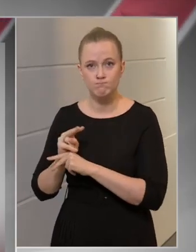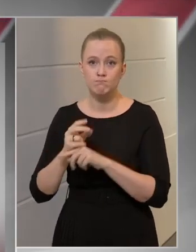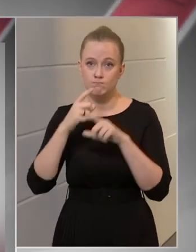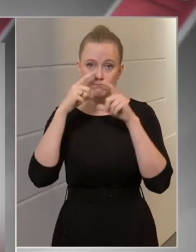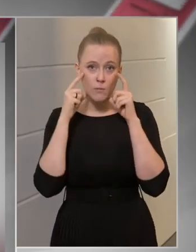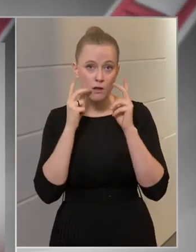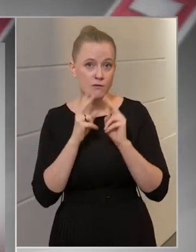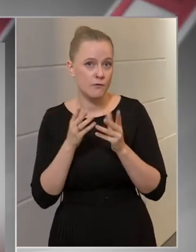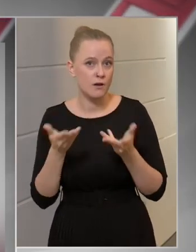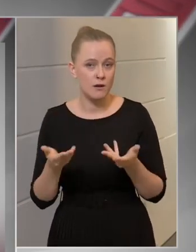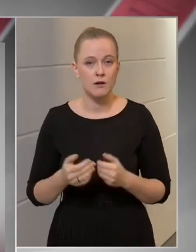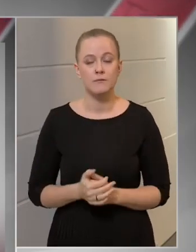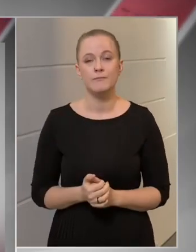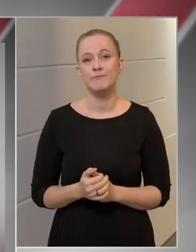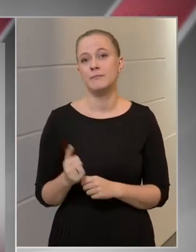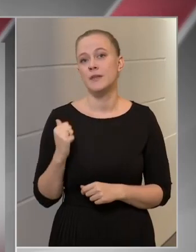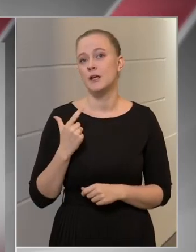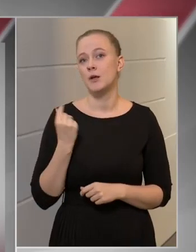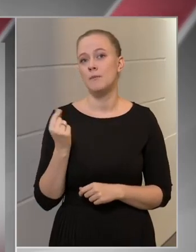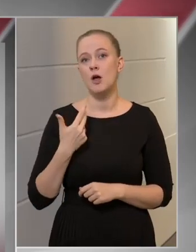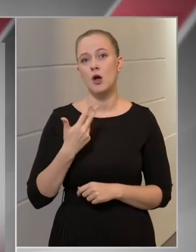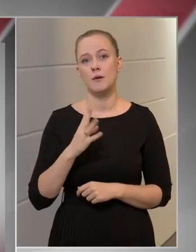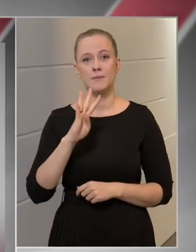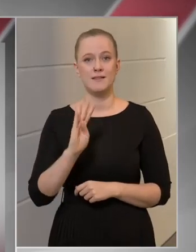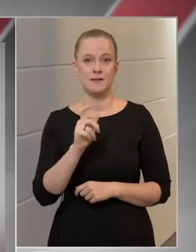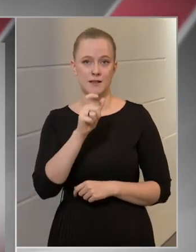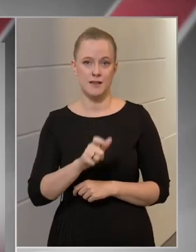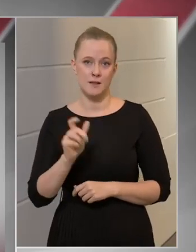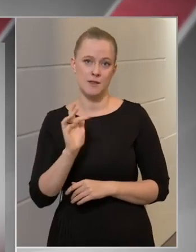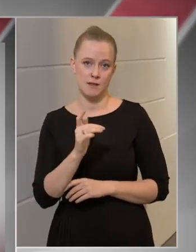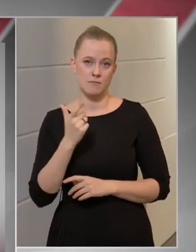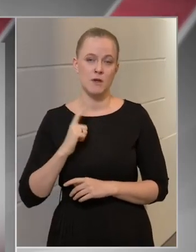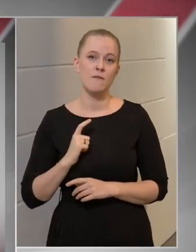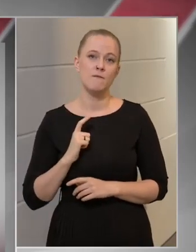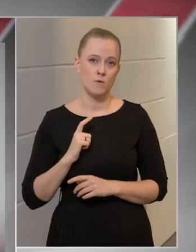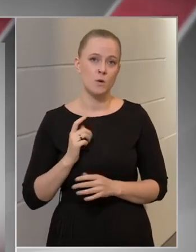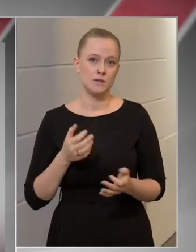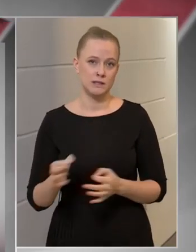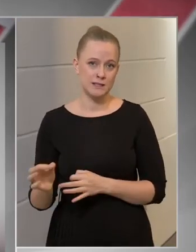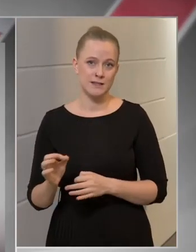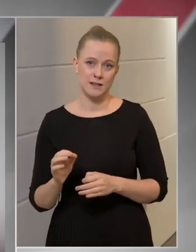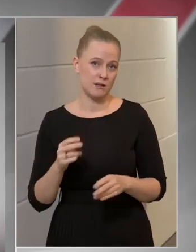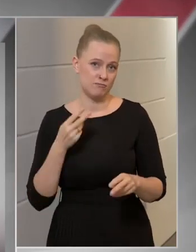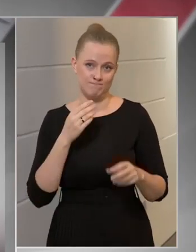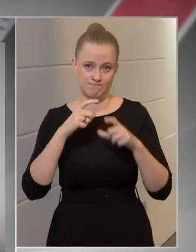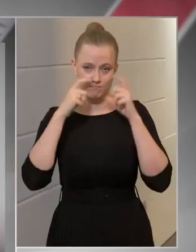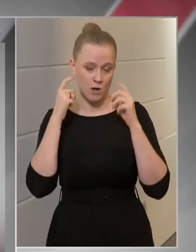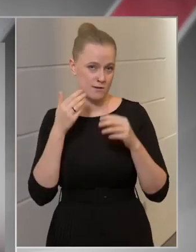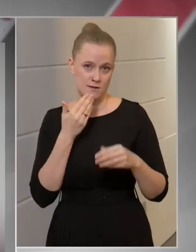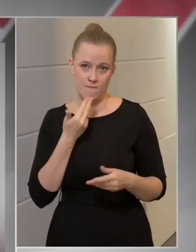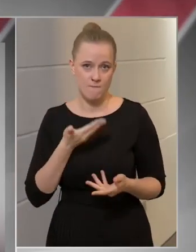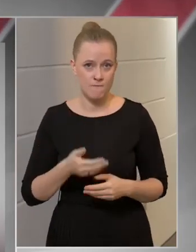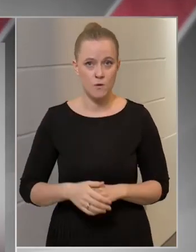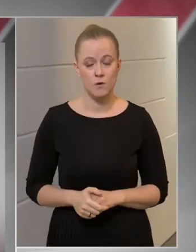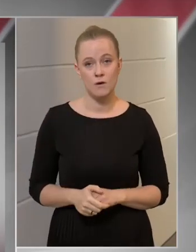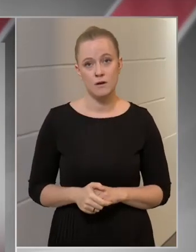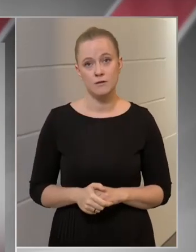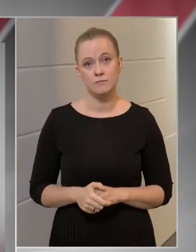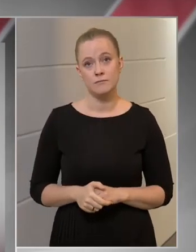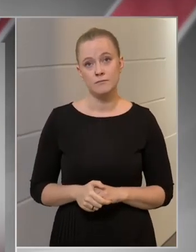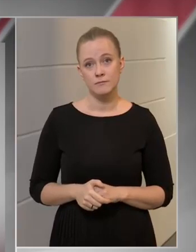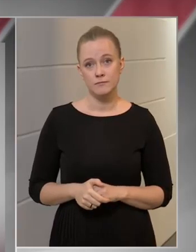kötelezettséget. Tegnapi napon 34 személye szemben intézkedtünk, meg megszekték ezt a szabályt, és